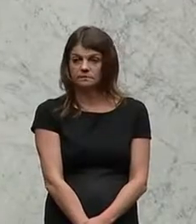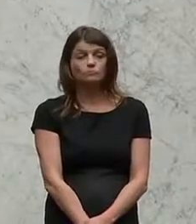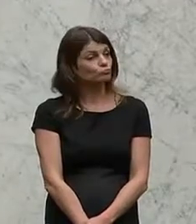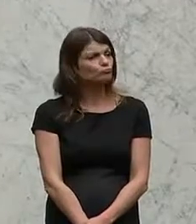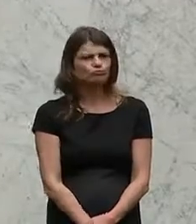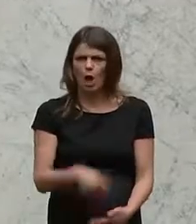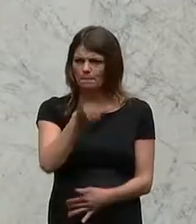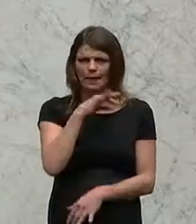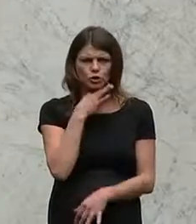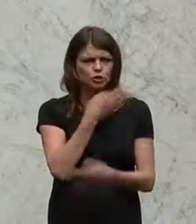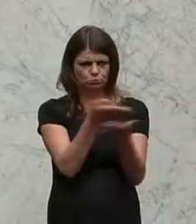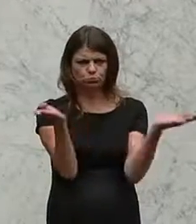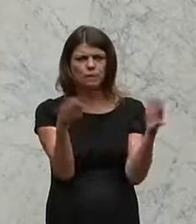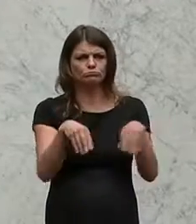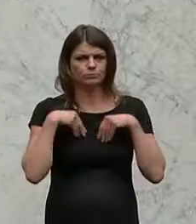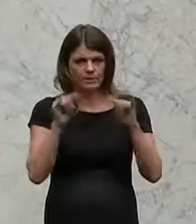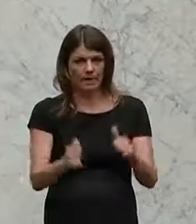Das ist mit Mehrheit angenommen.